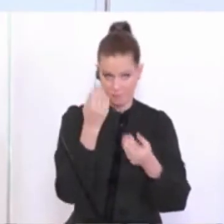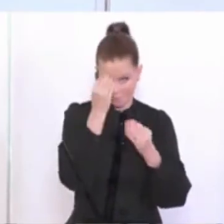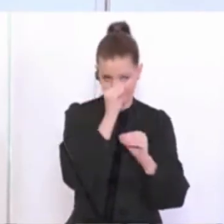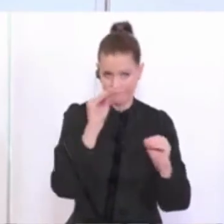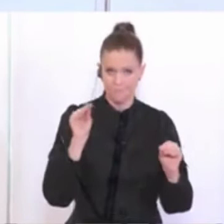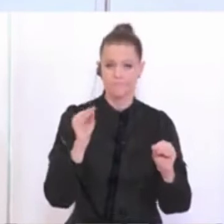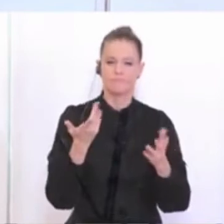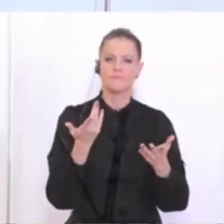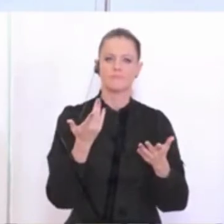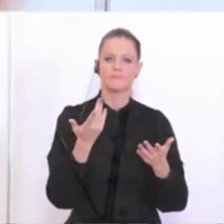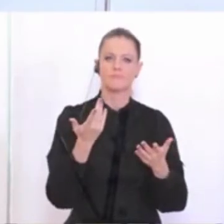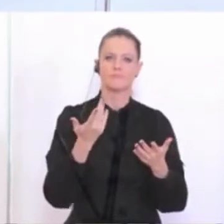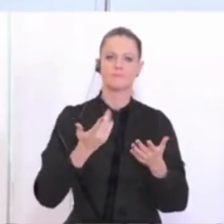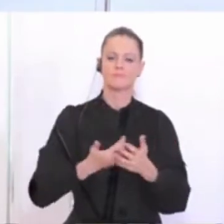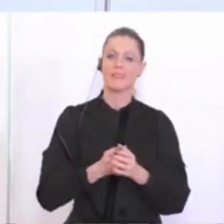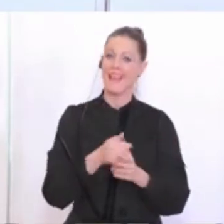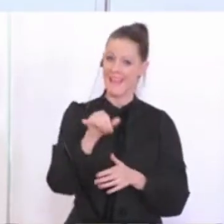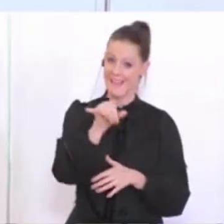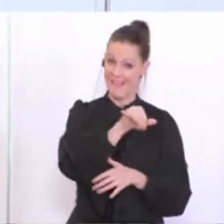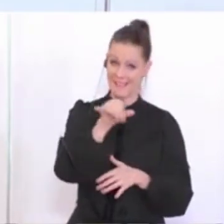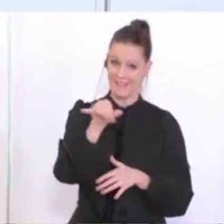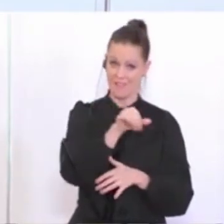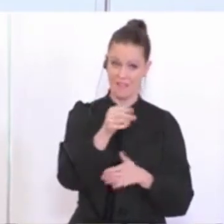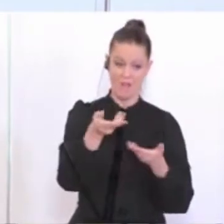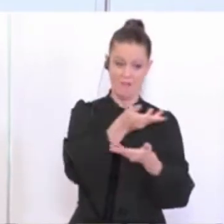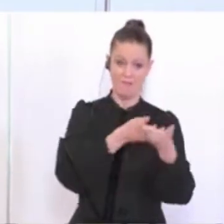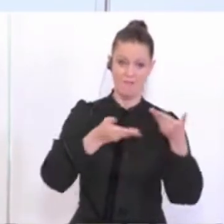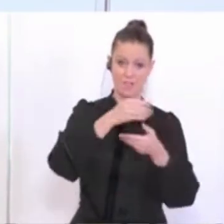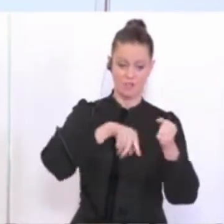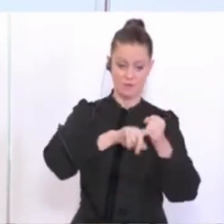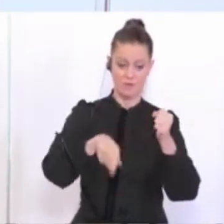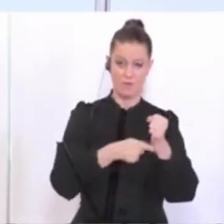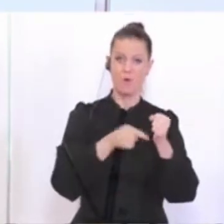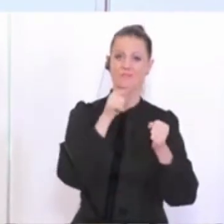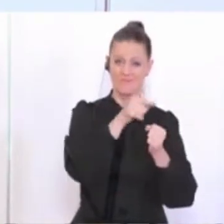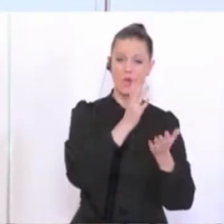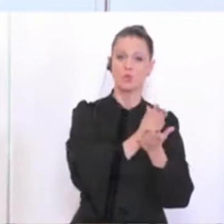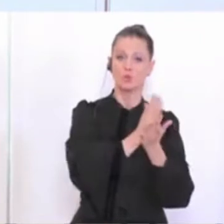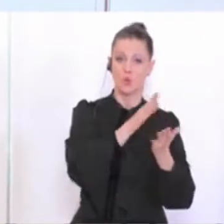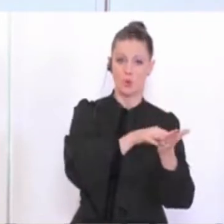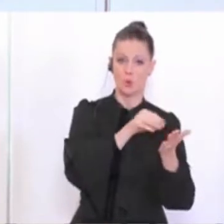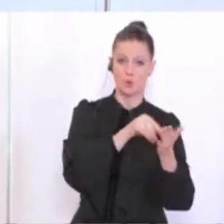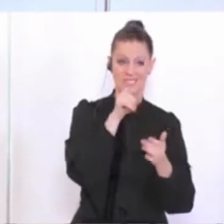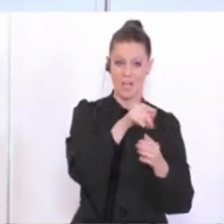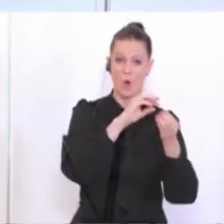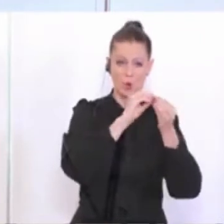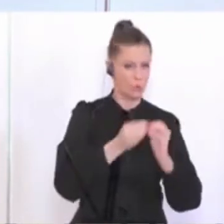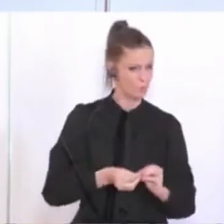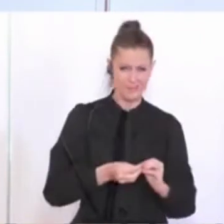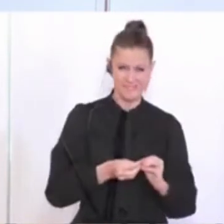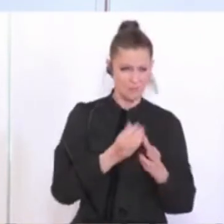gilt, dass entweder die bestehenden Wirtschaftsfonds schon genutzt werden können oder, wenn das zu umständlich ist,